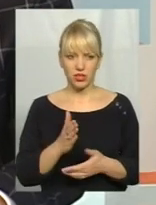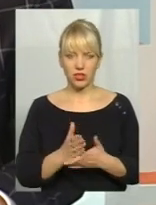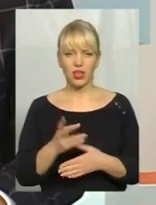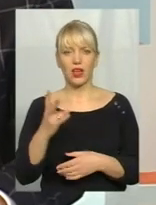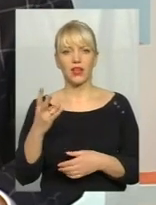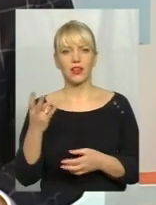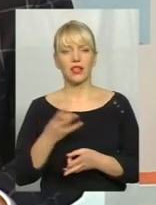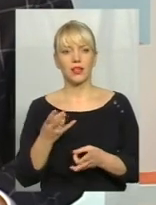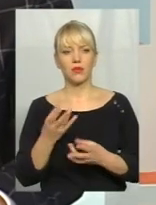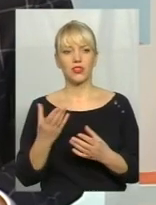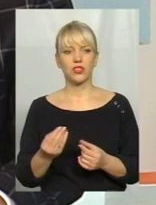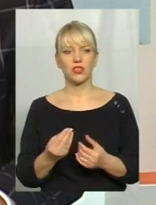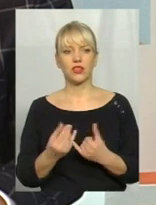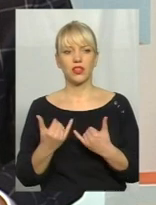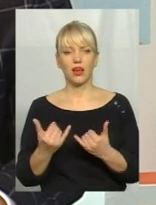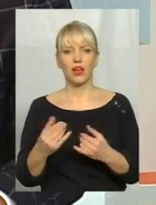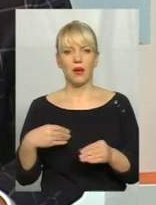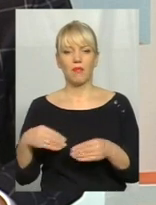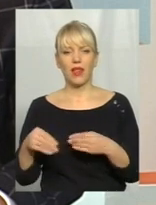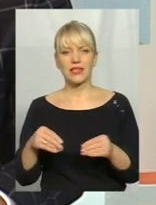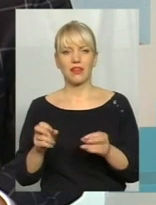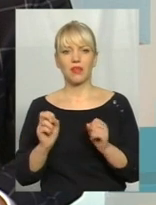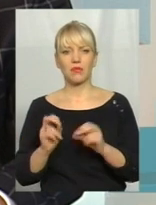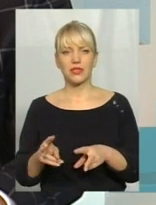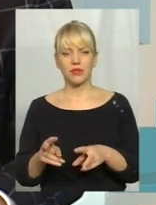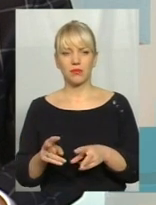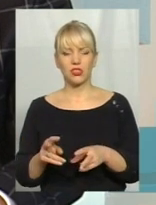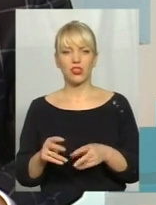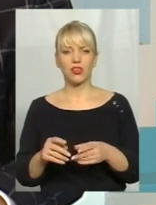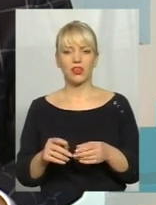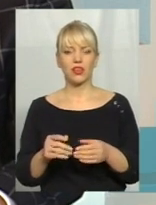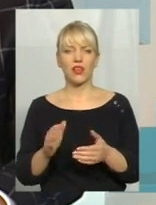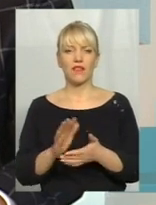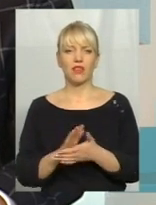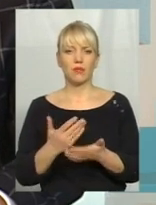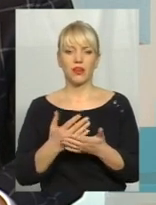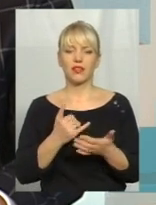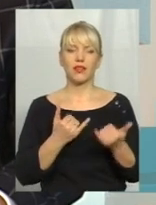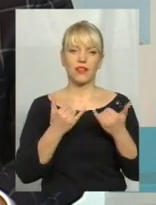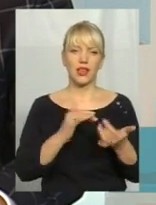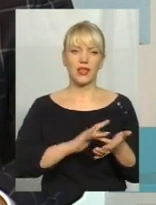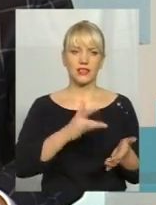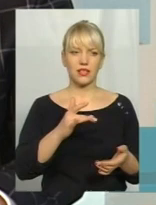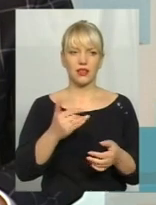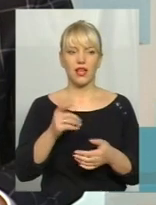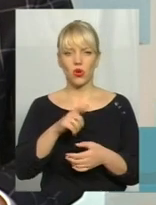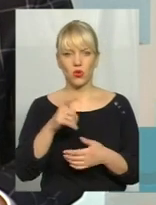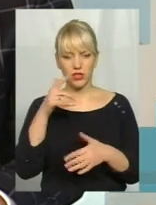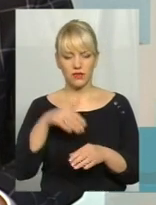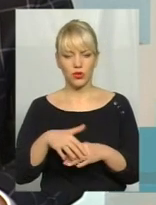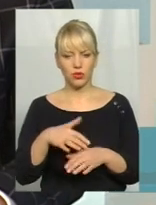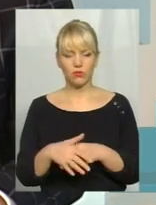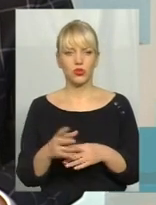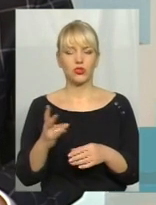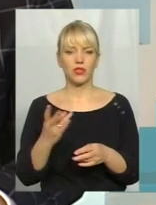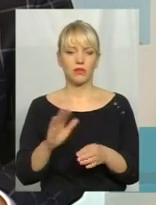для пластикових небезпечних відходів, а нам потрібно для скла контейнер, вони вже свідомо підходять до